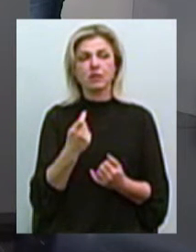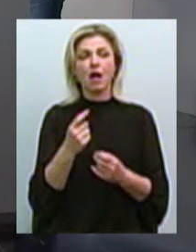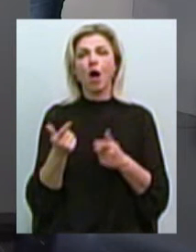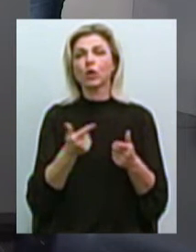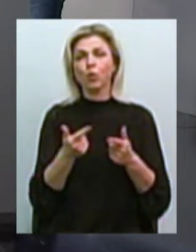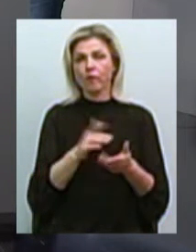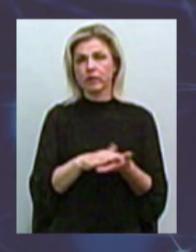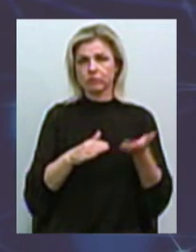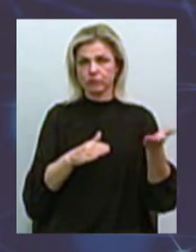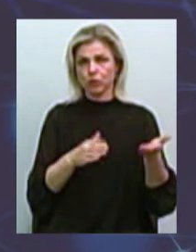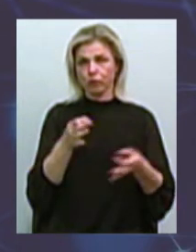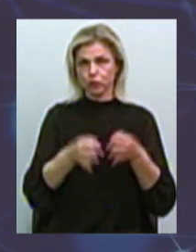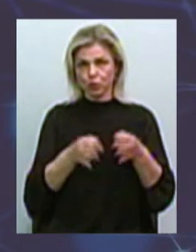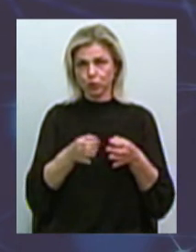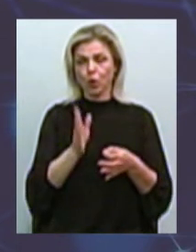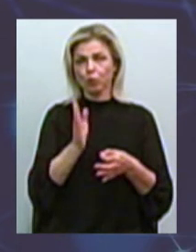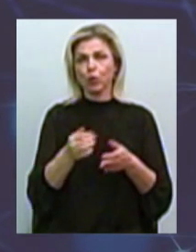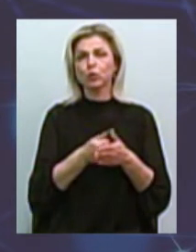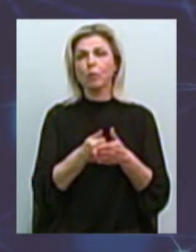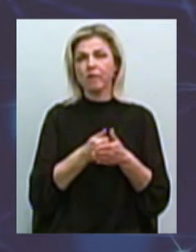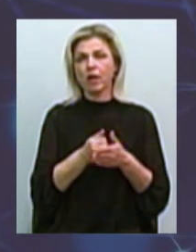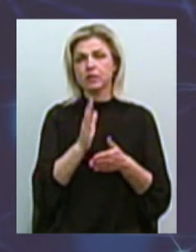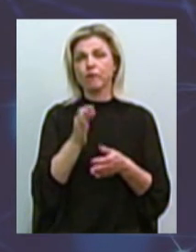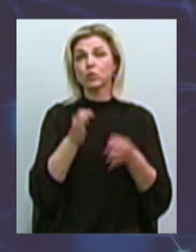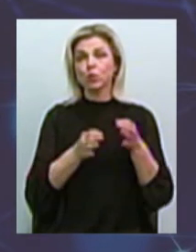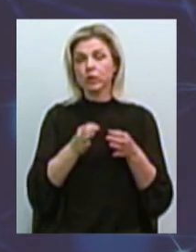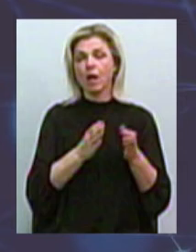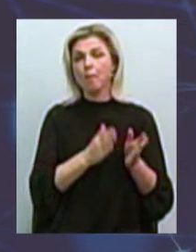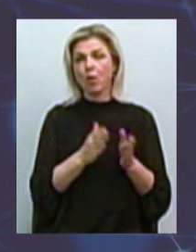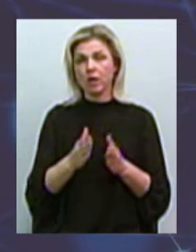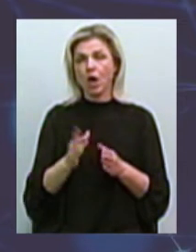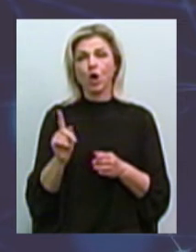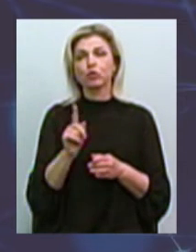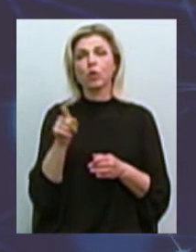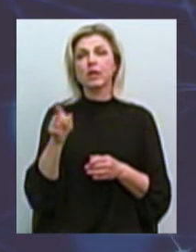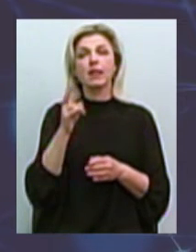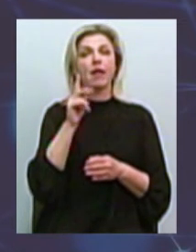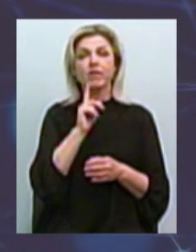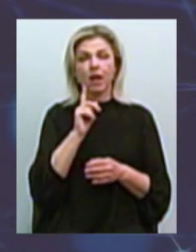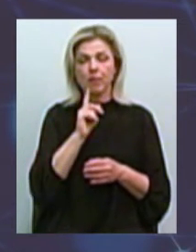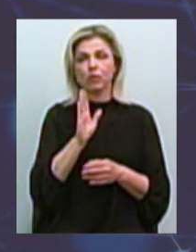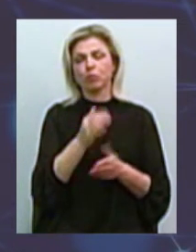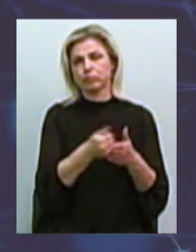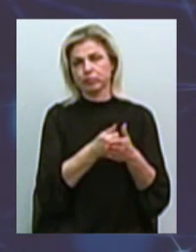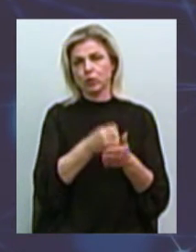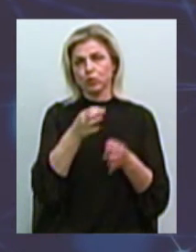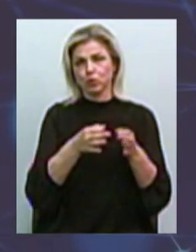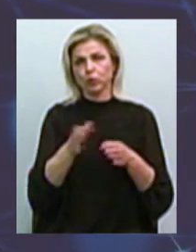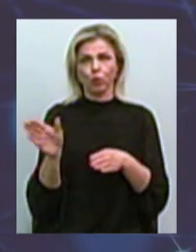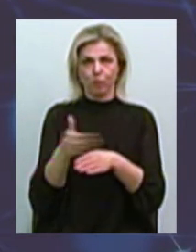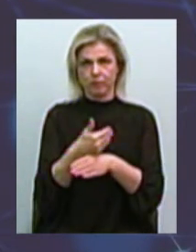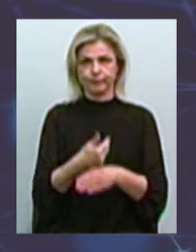в суд, то есть будем добиваться в судебном порядке, так как это не временное сооружение, будем добиваться в судебном порядке сноса.